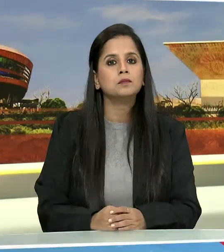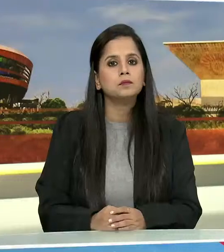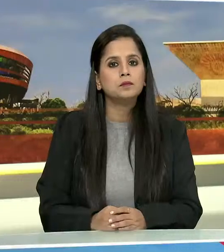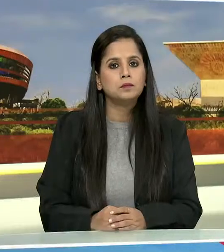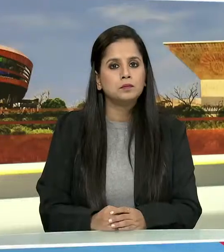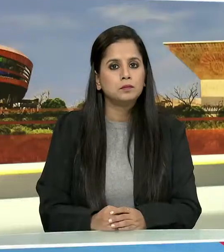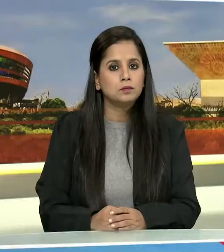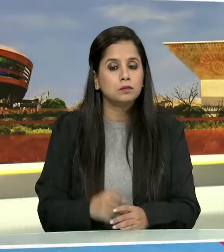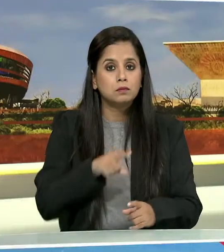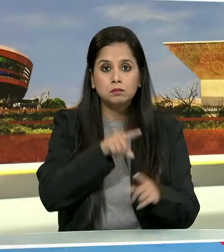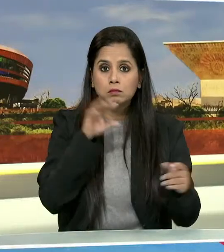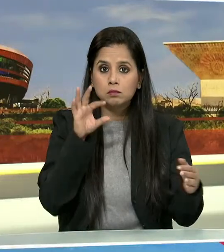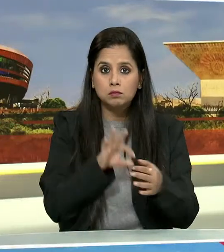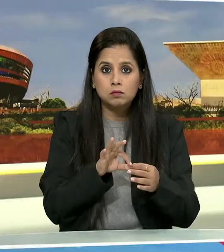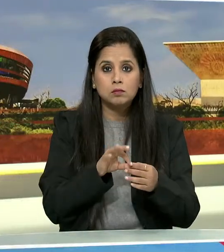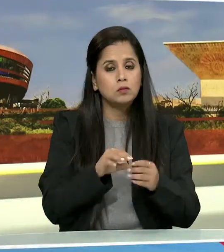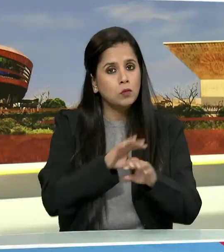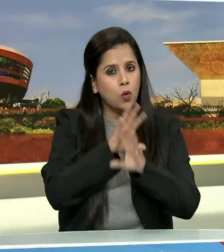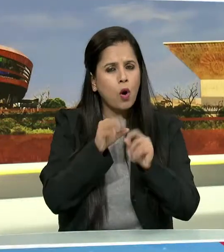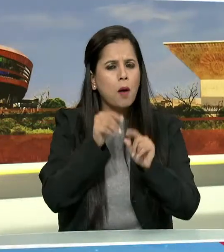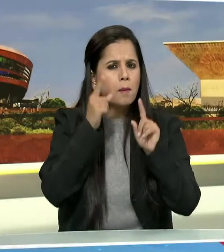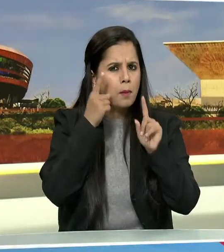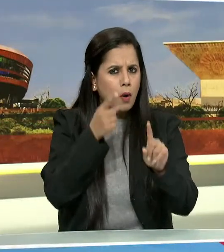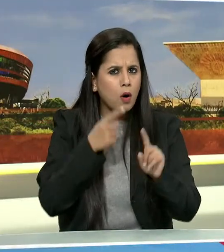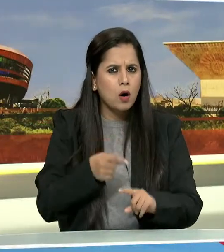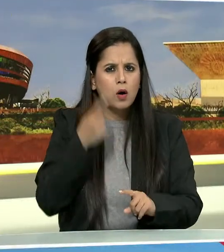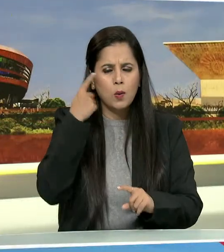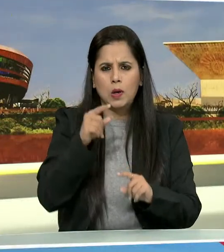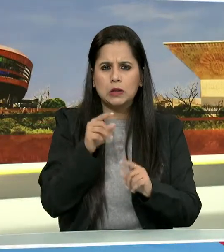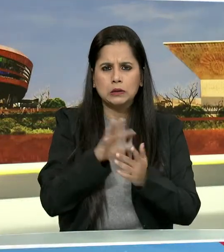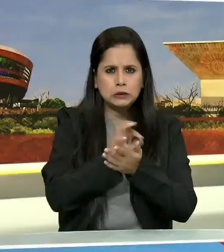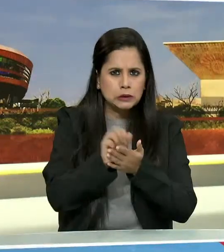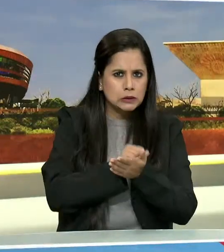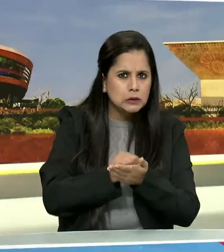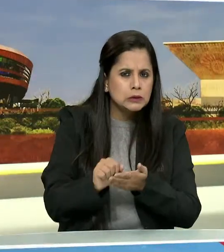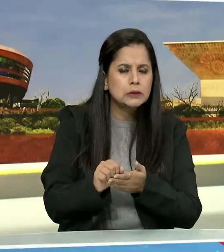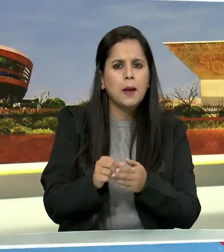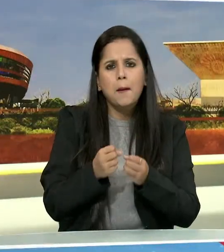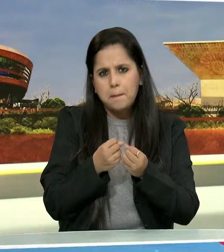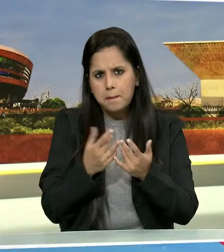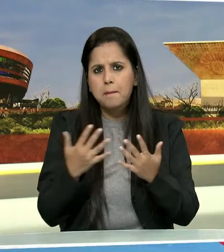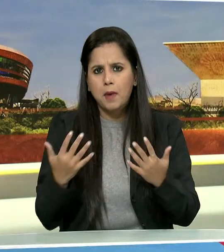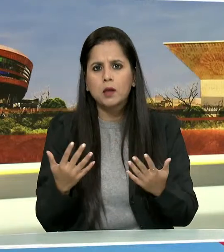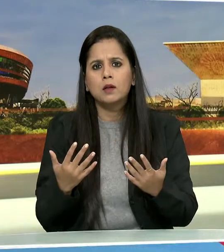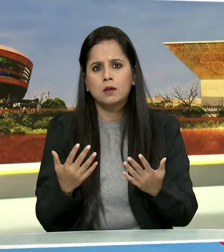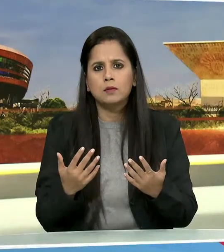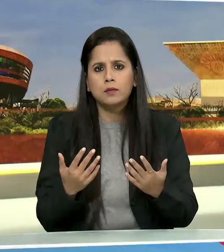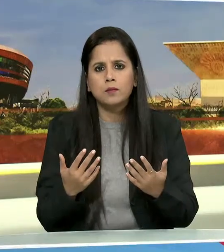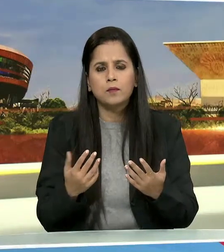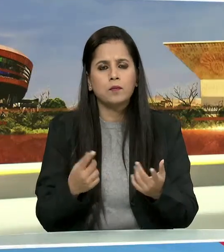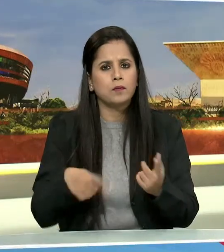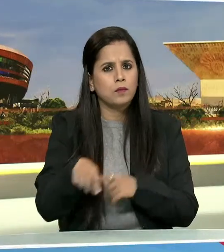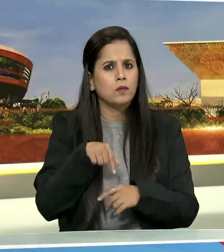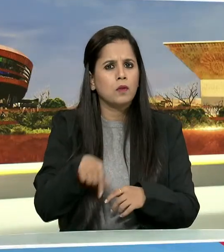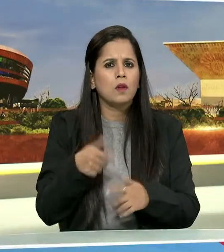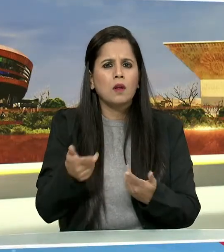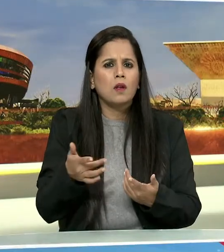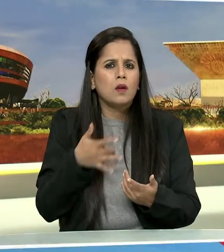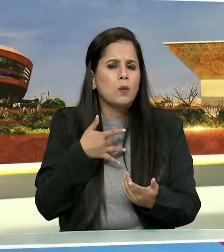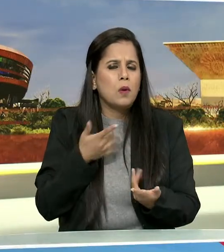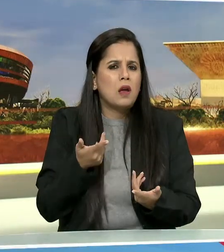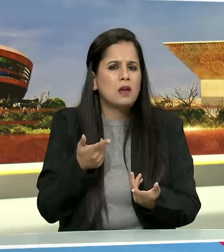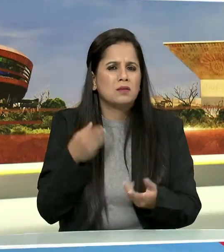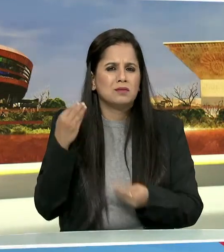उससे जुड़े सभी मानबिंदूओं को खत्म करना यह प्रबृत्ति रही है